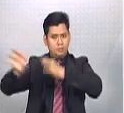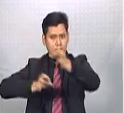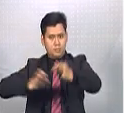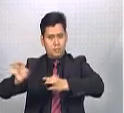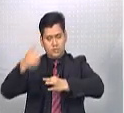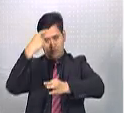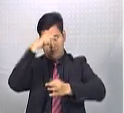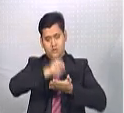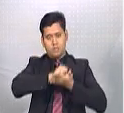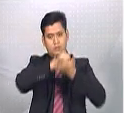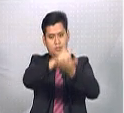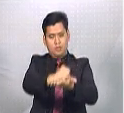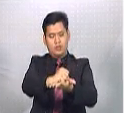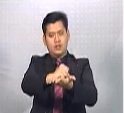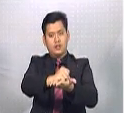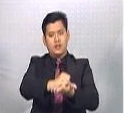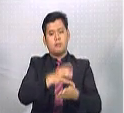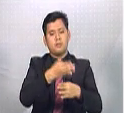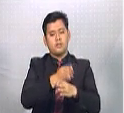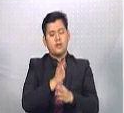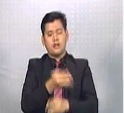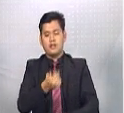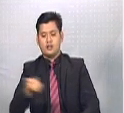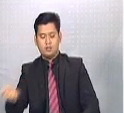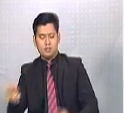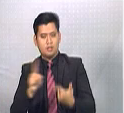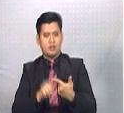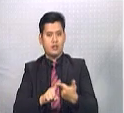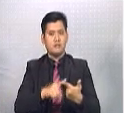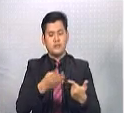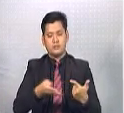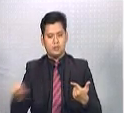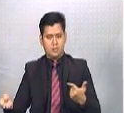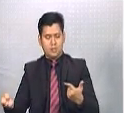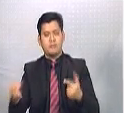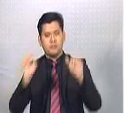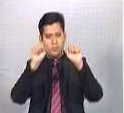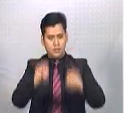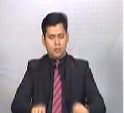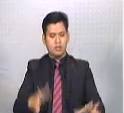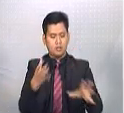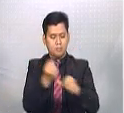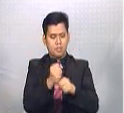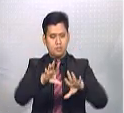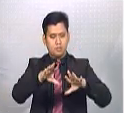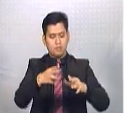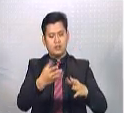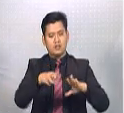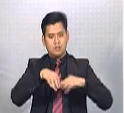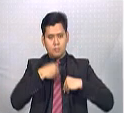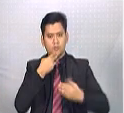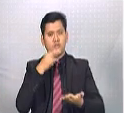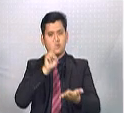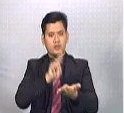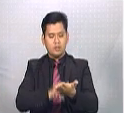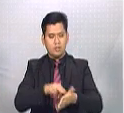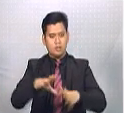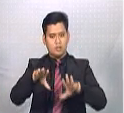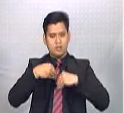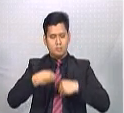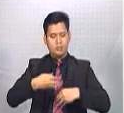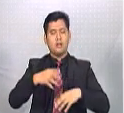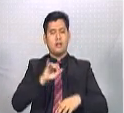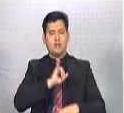bagi sumbangan berbentuk peralatan atau barang, penyumbang perlu mendapatkan surat aku terima daripada penerima sebelum